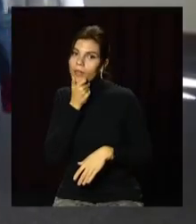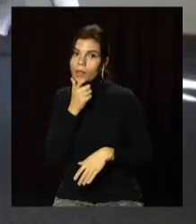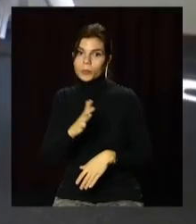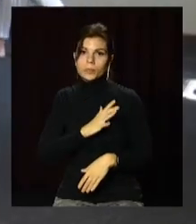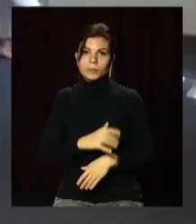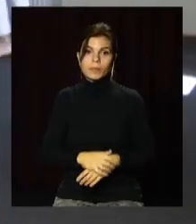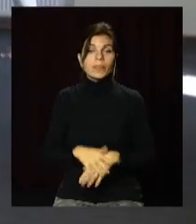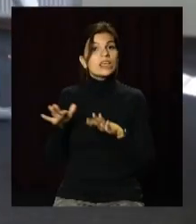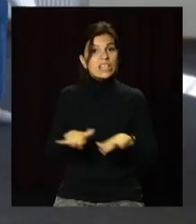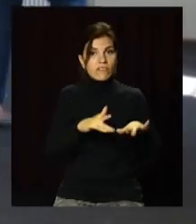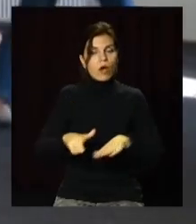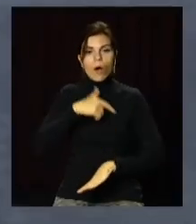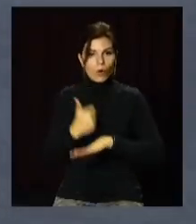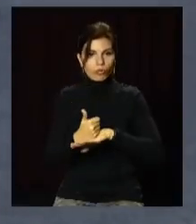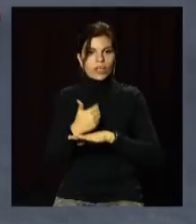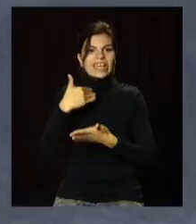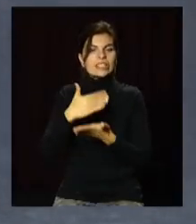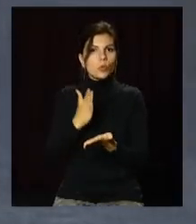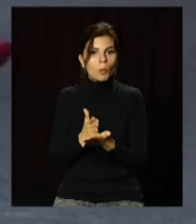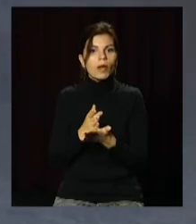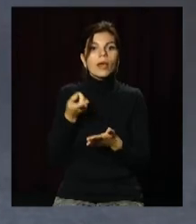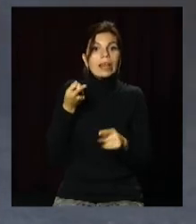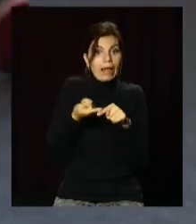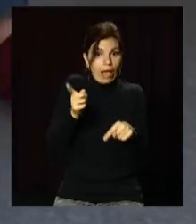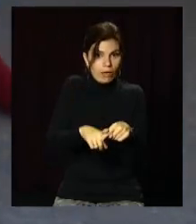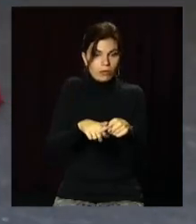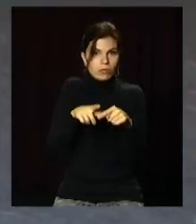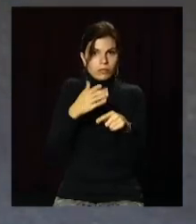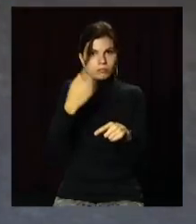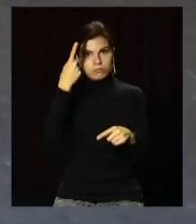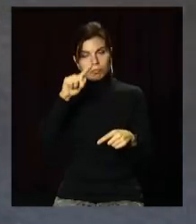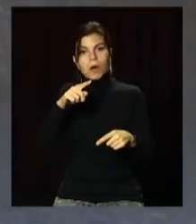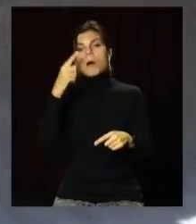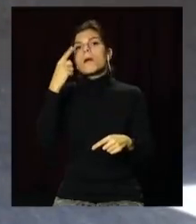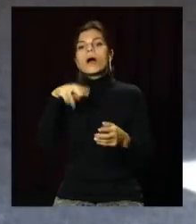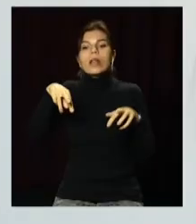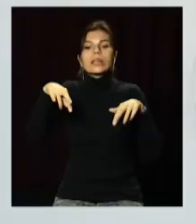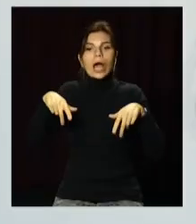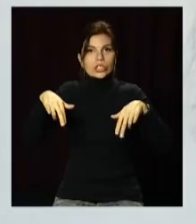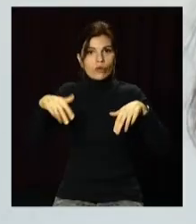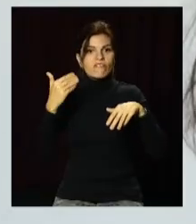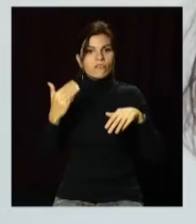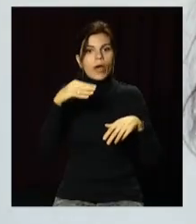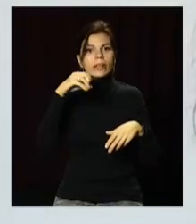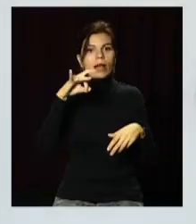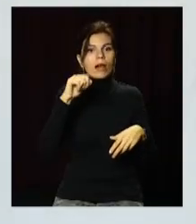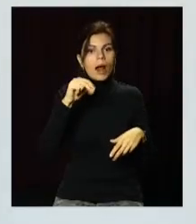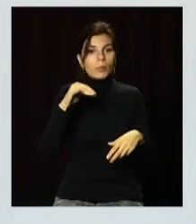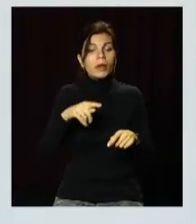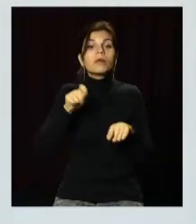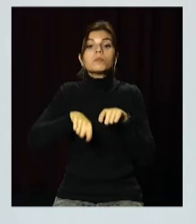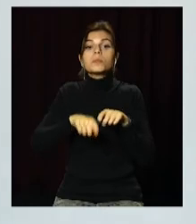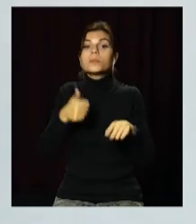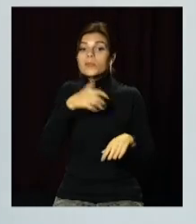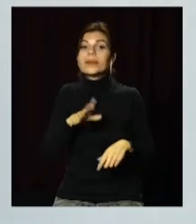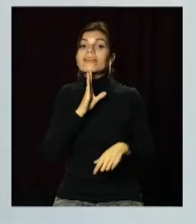Рух – основний інструмент цієї терапії. Мова про танцювальну терапію. Вирішила випробувати її на